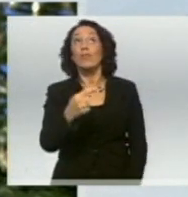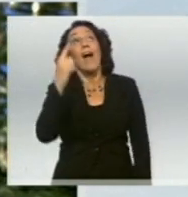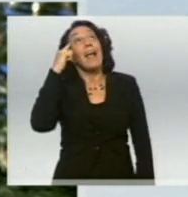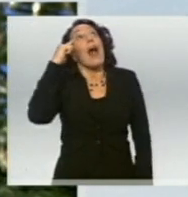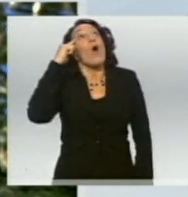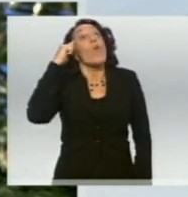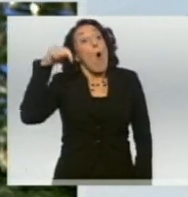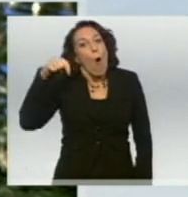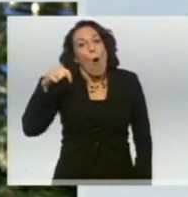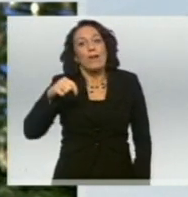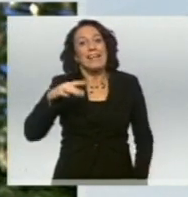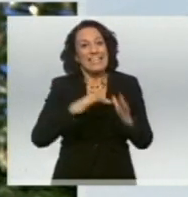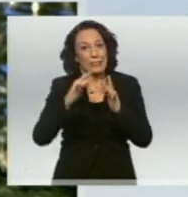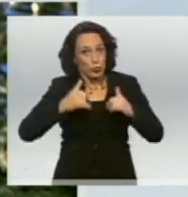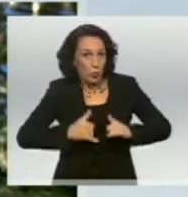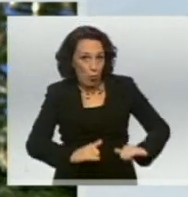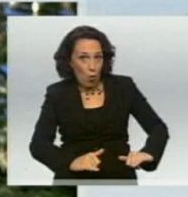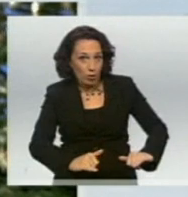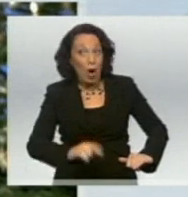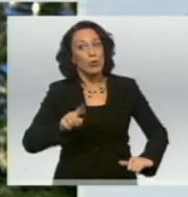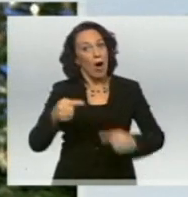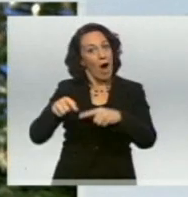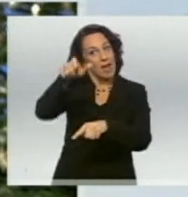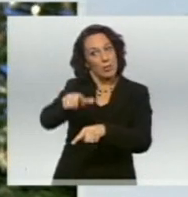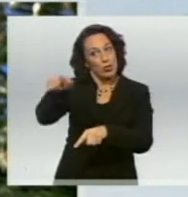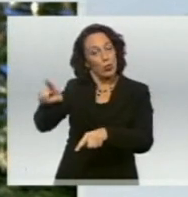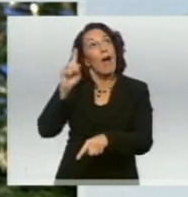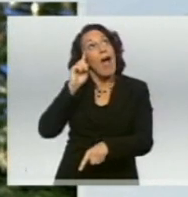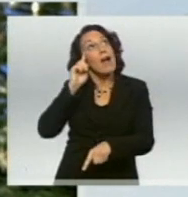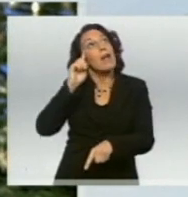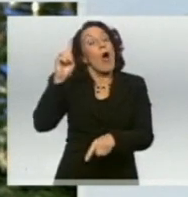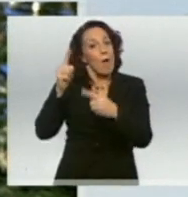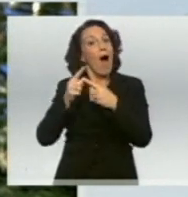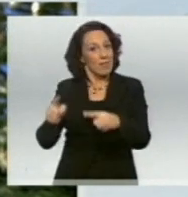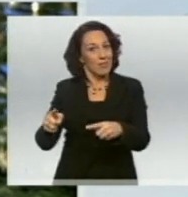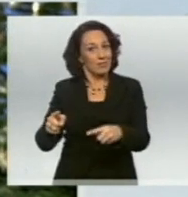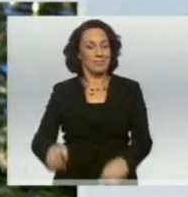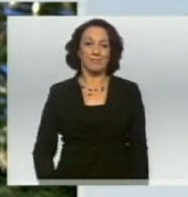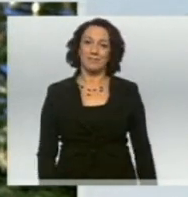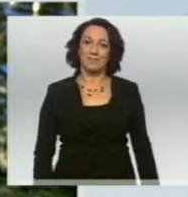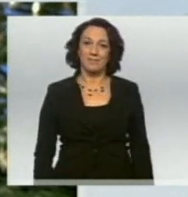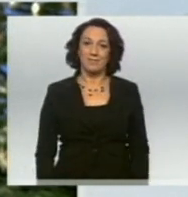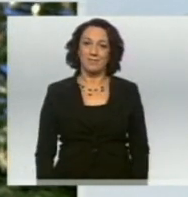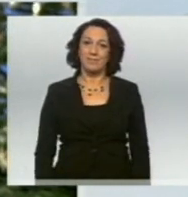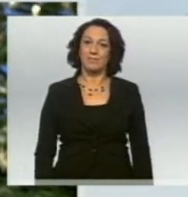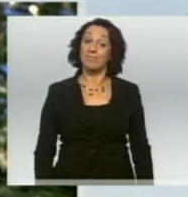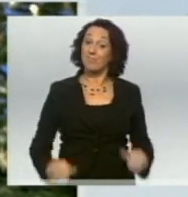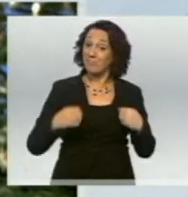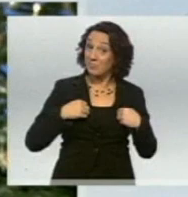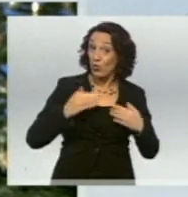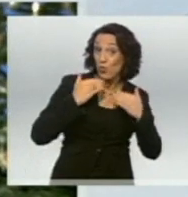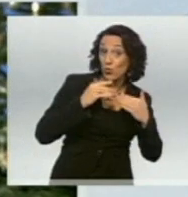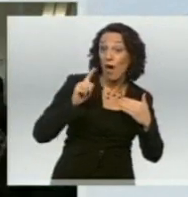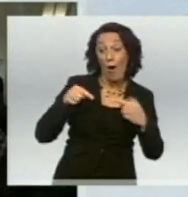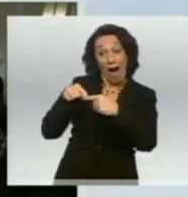Geburt Jesu Christi gedenken und all diejenigen, die einen anderen Zugang zu diesem Fest haben. Mit mir grüßen aus dem